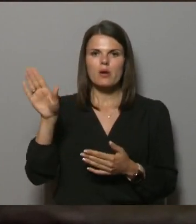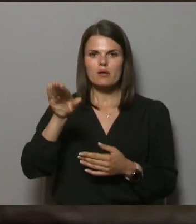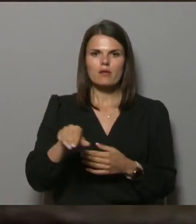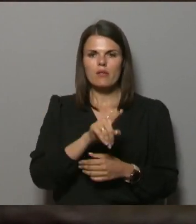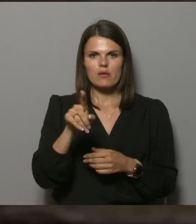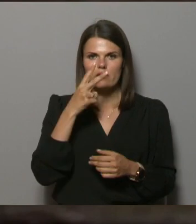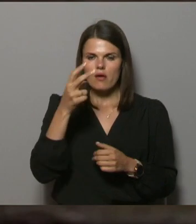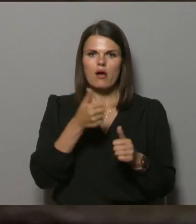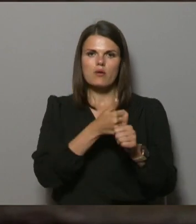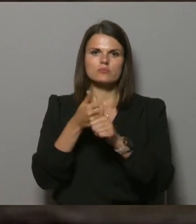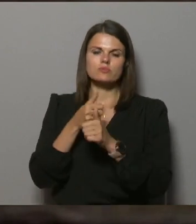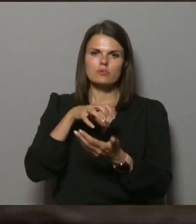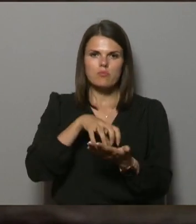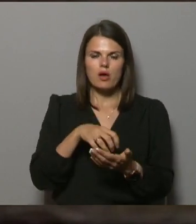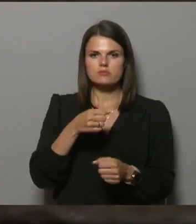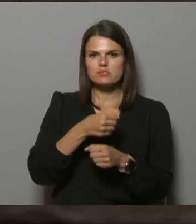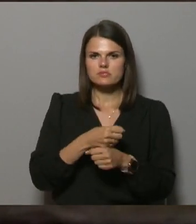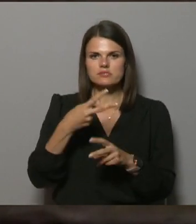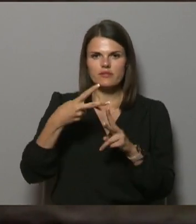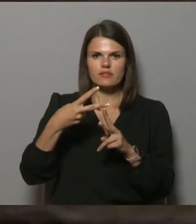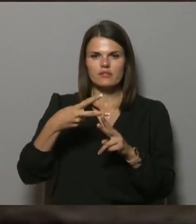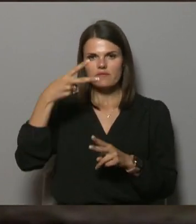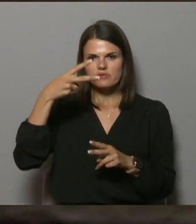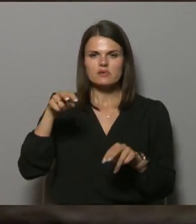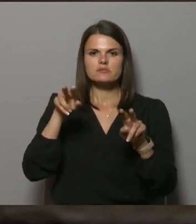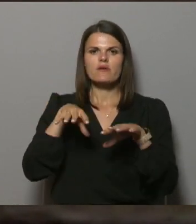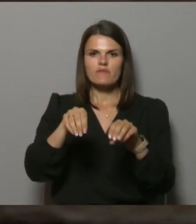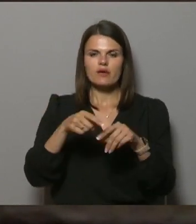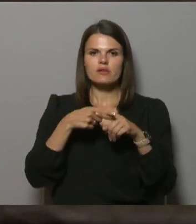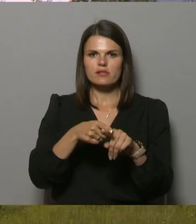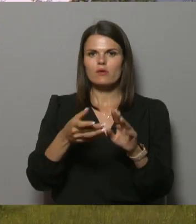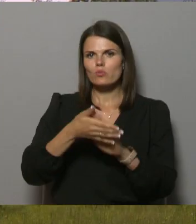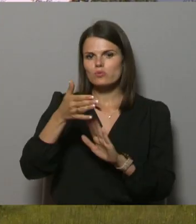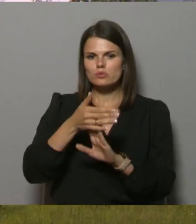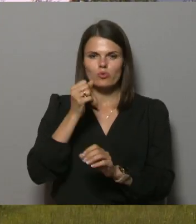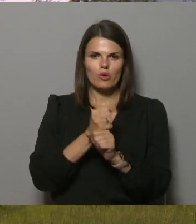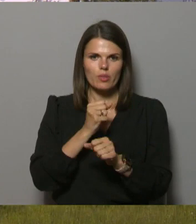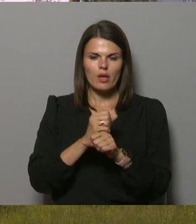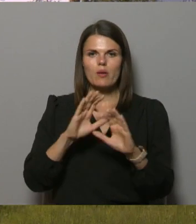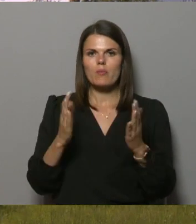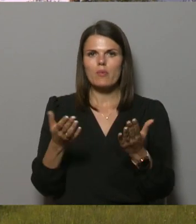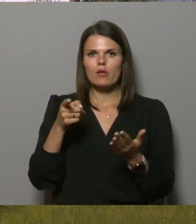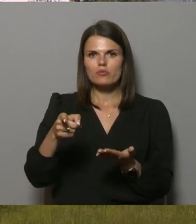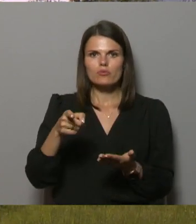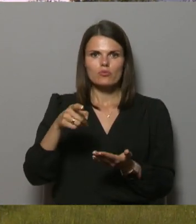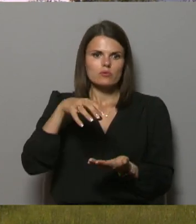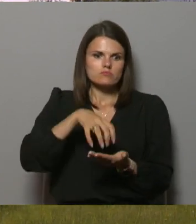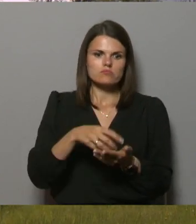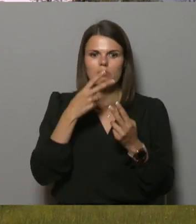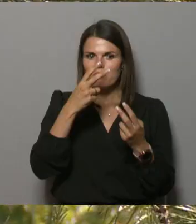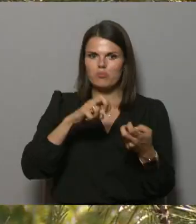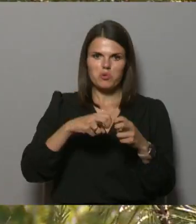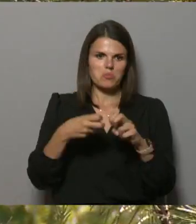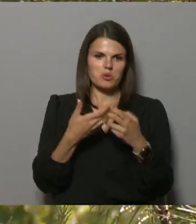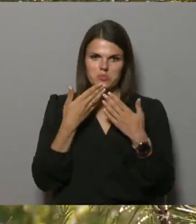ir apsakota bāzes stacija divas reizes, ir veikti arī nelielu tehniskajā uzlabošanās darba. Taču bāzes stacijas nepilnīgas darbības